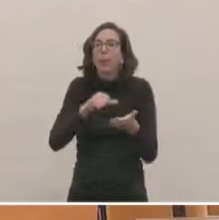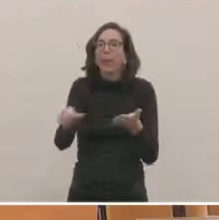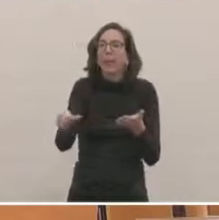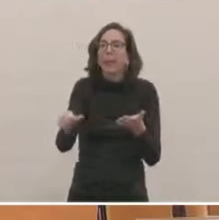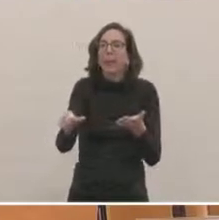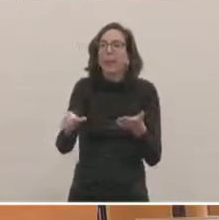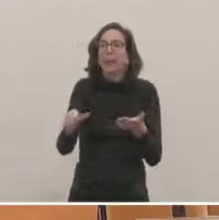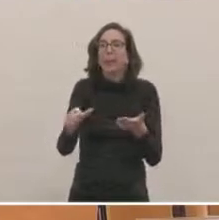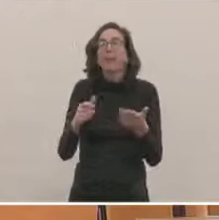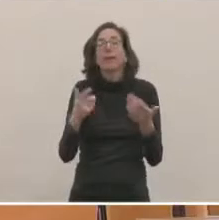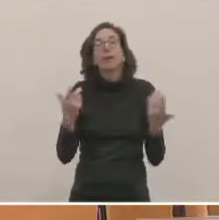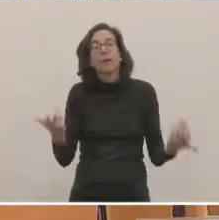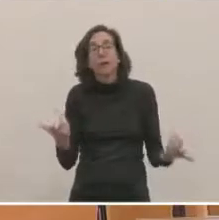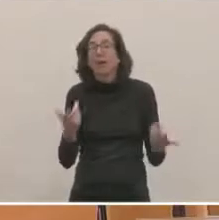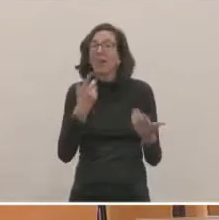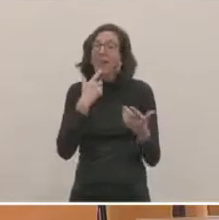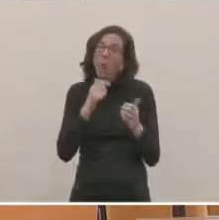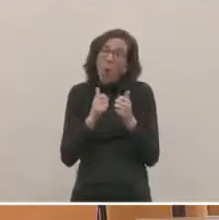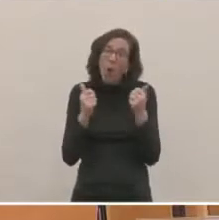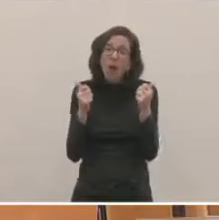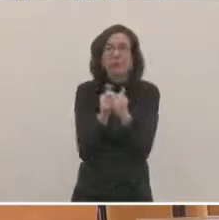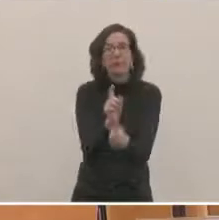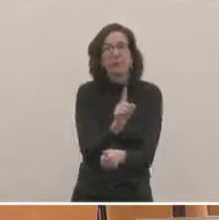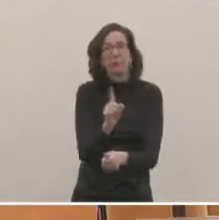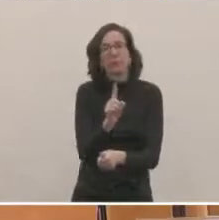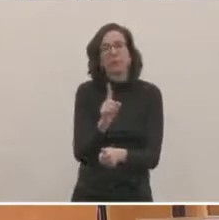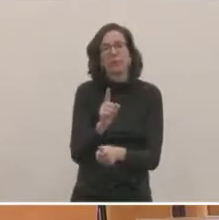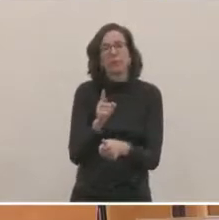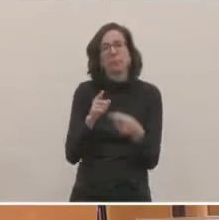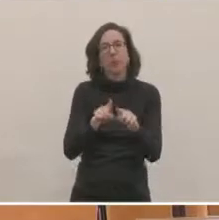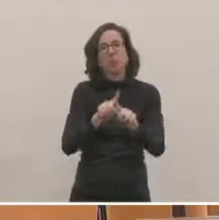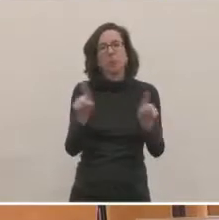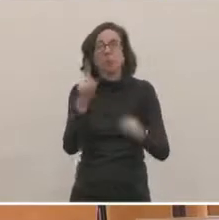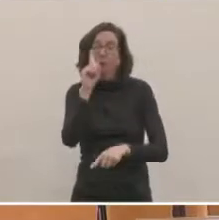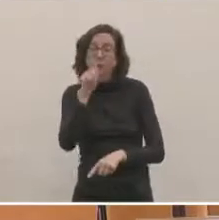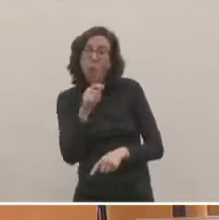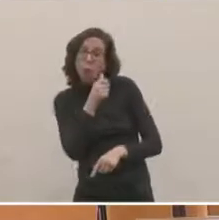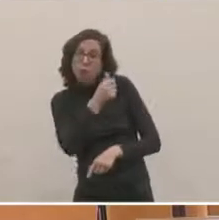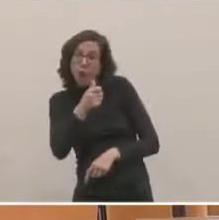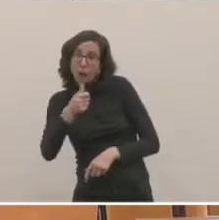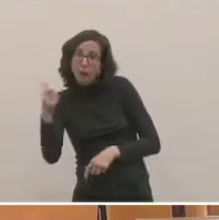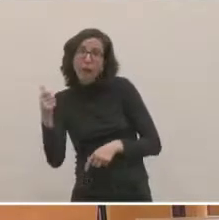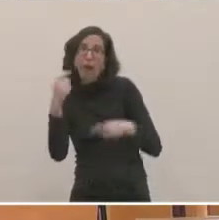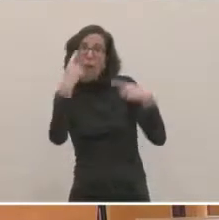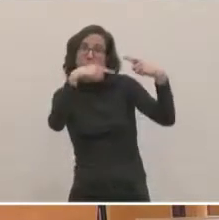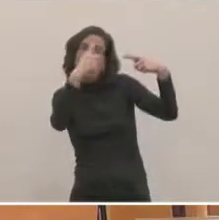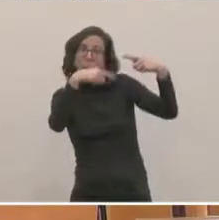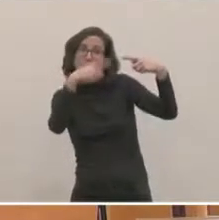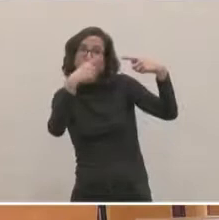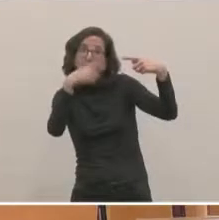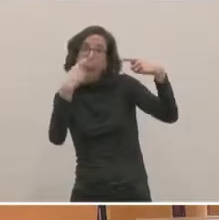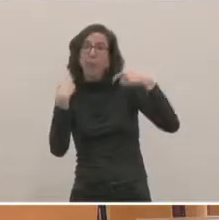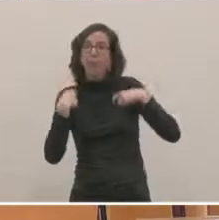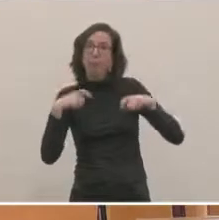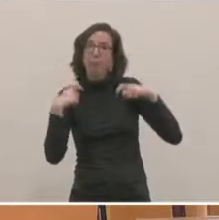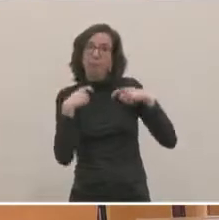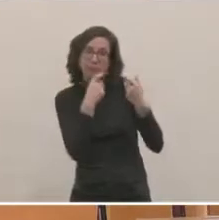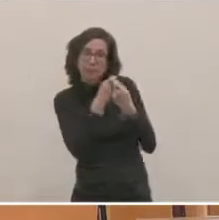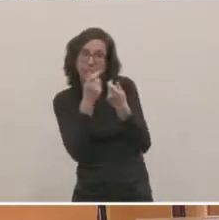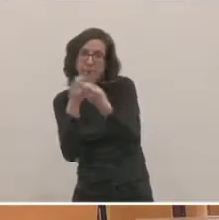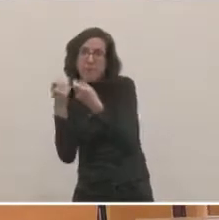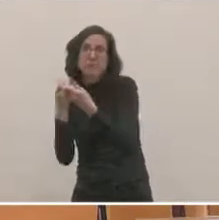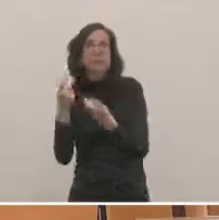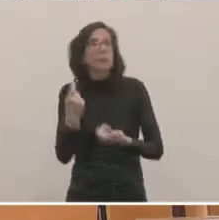serait profondément injuste. Et cette tarification progressive fait que nous taxerons plus cher, quelque part par le prix, les